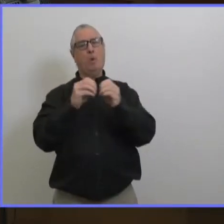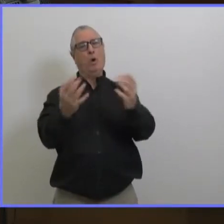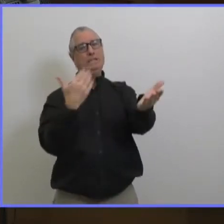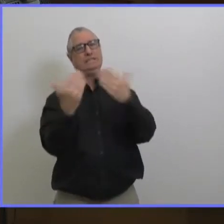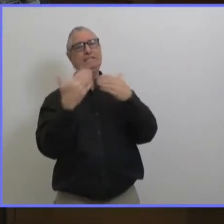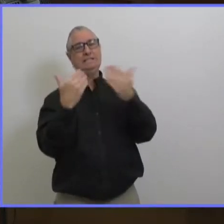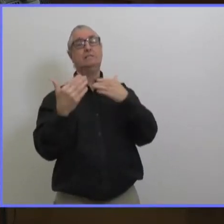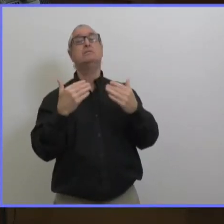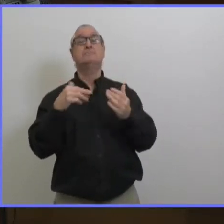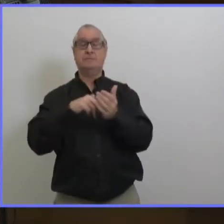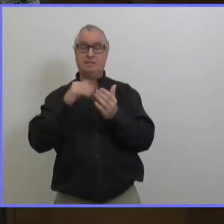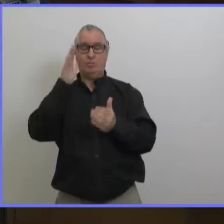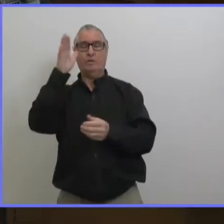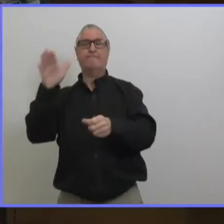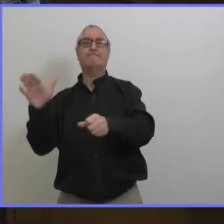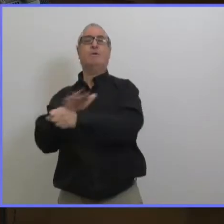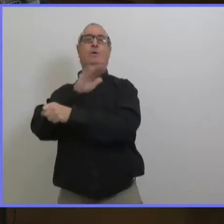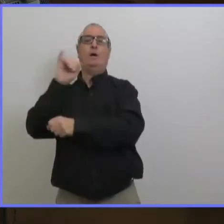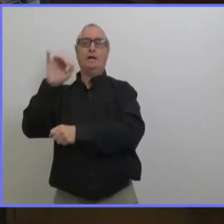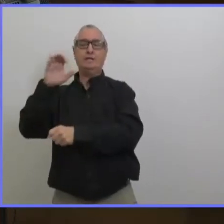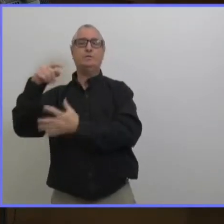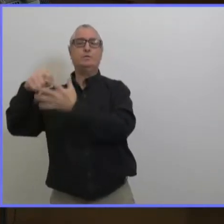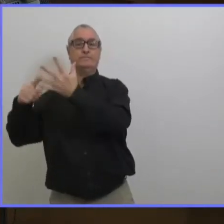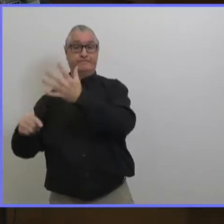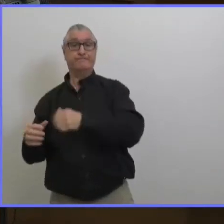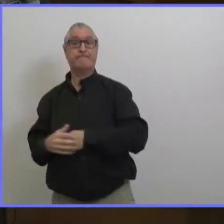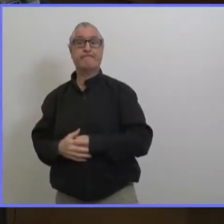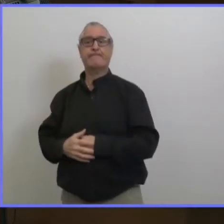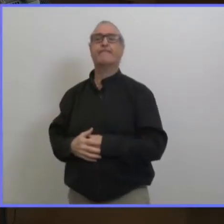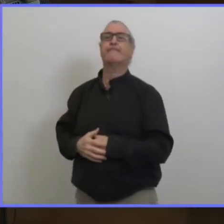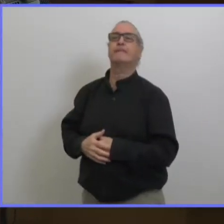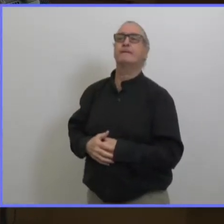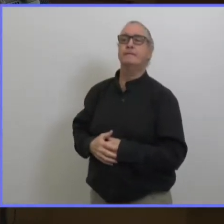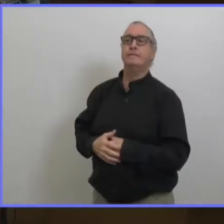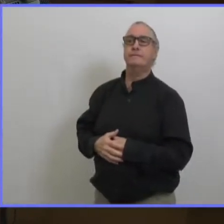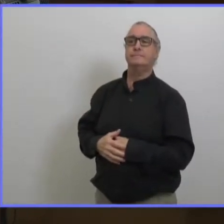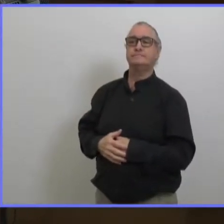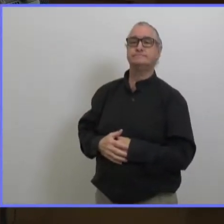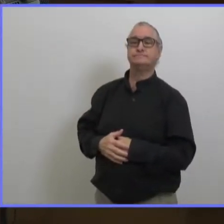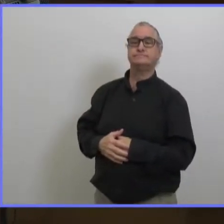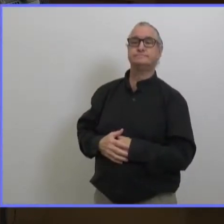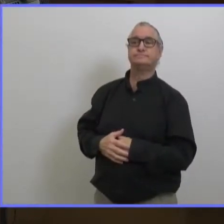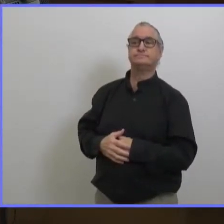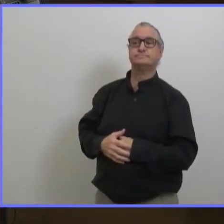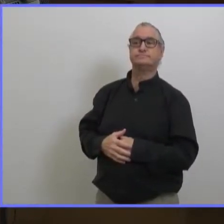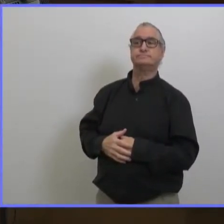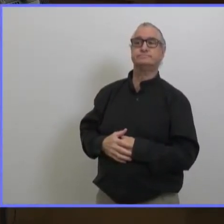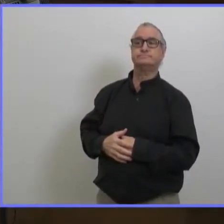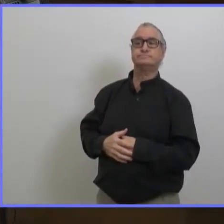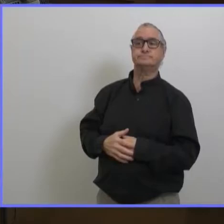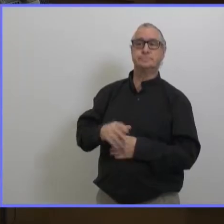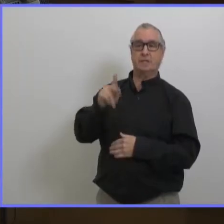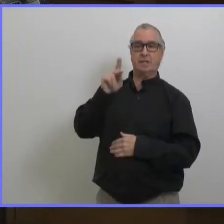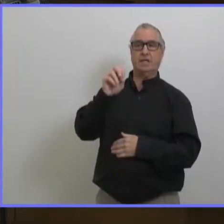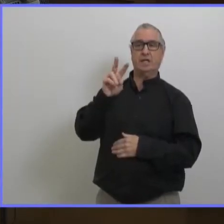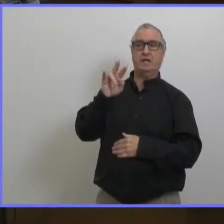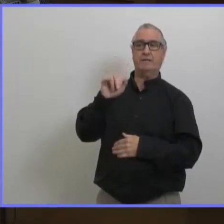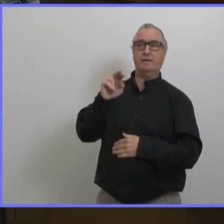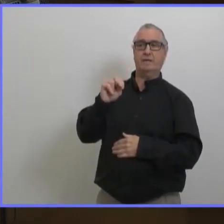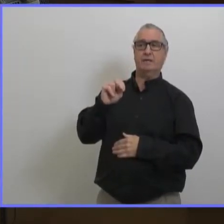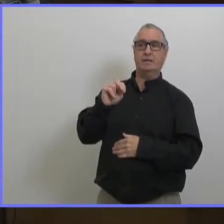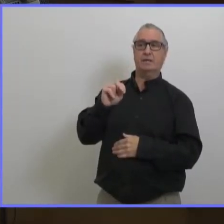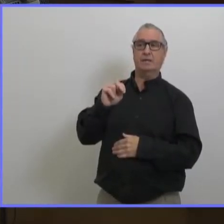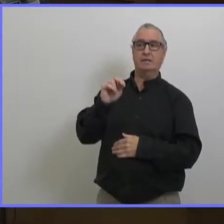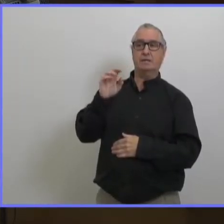bonjour docteur au sein une petite clarification ça dit qu'il ya une foyer